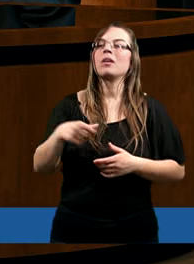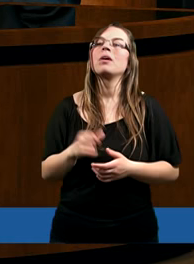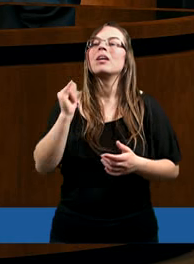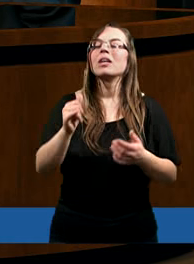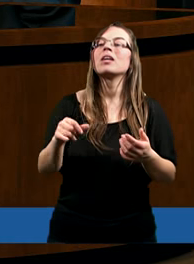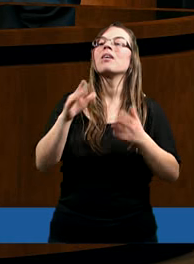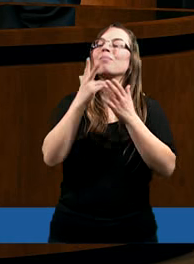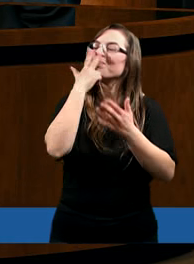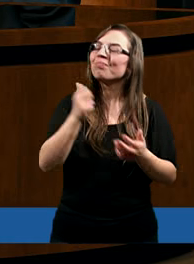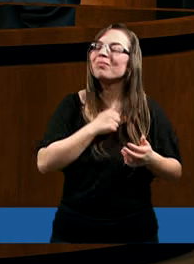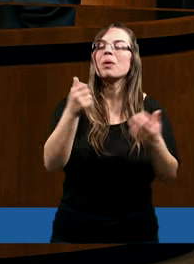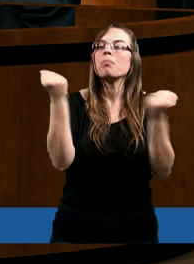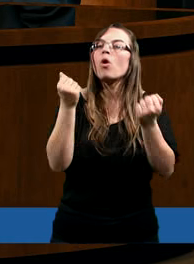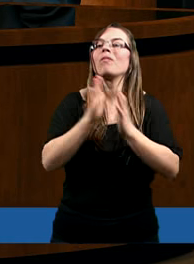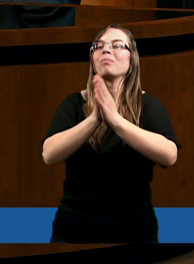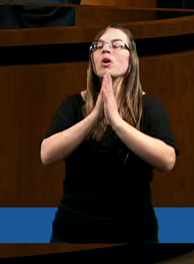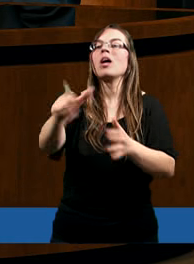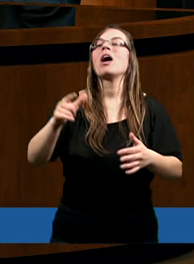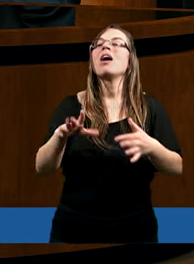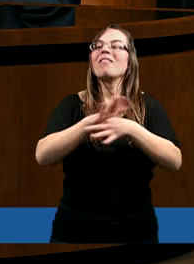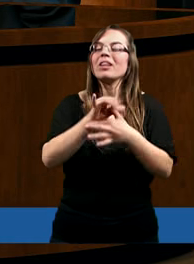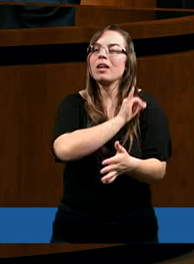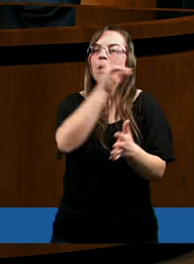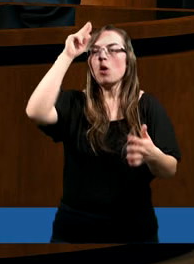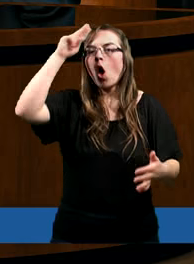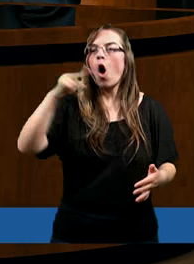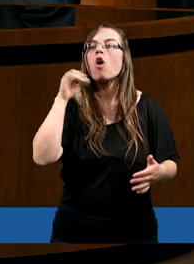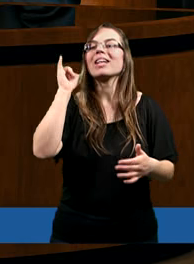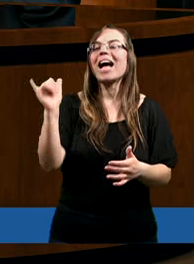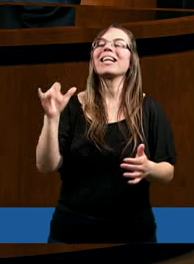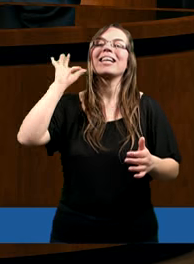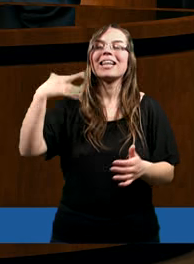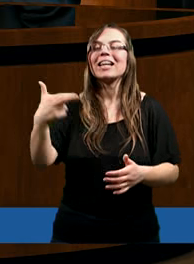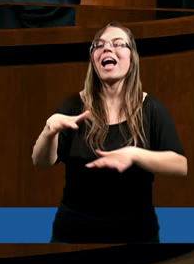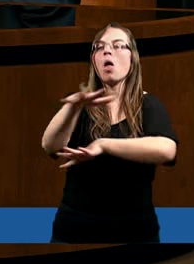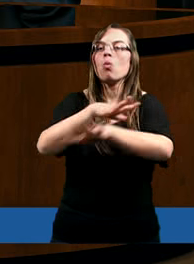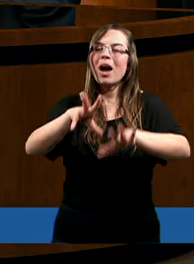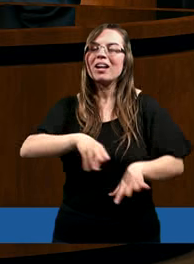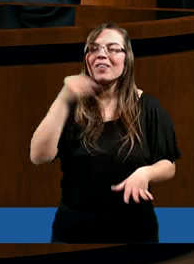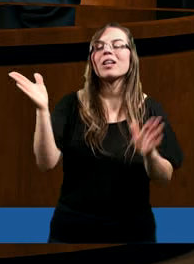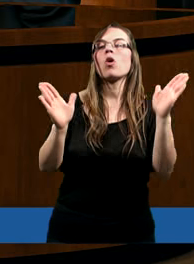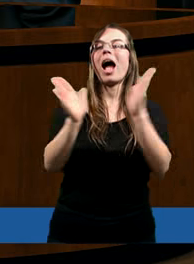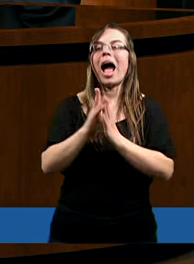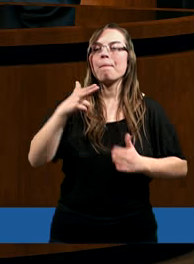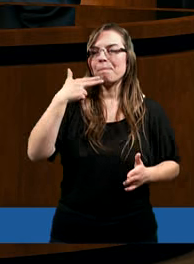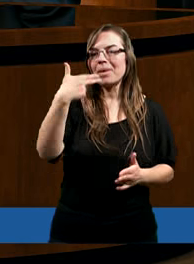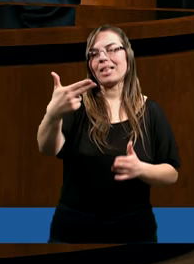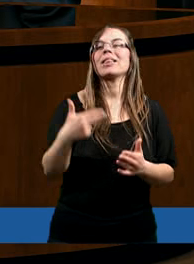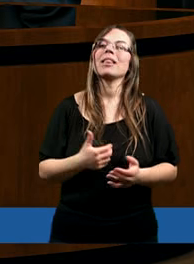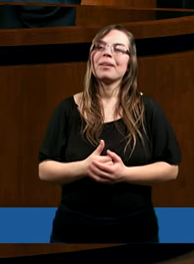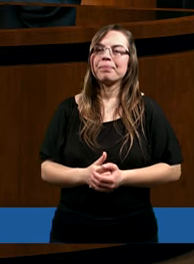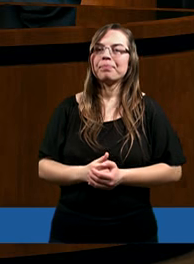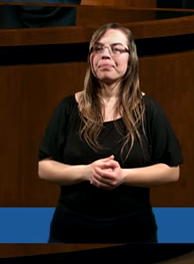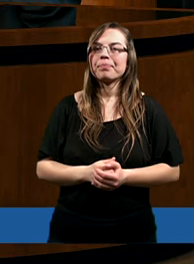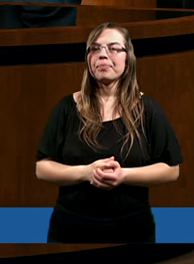Tę prośbę wyrażam w imię Ojca i Syna i Ducha Świętego. Amen.